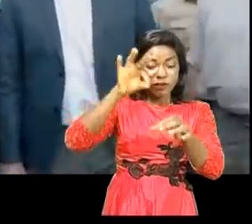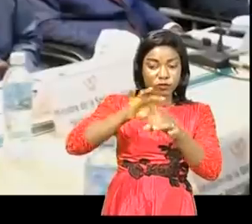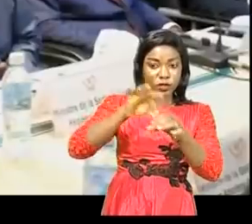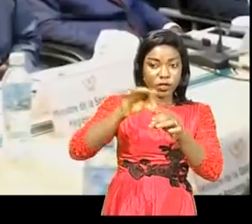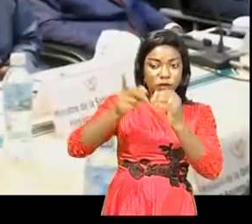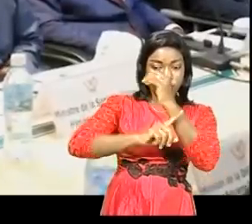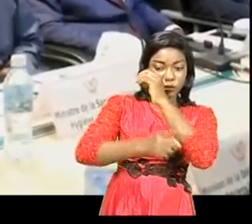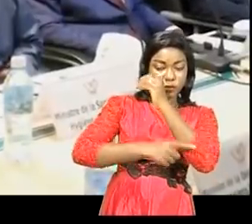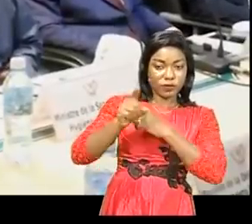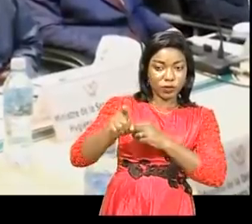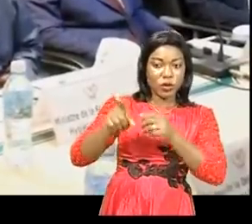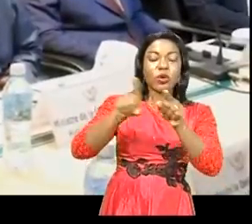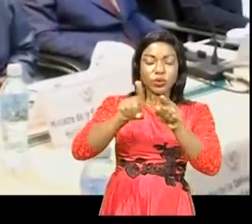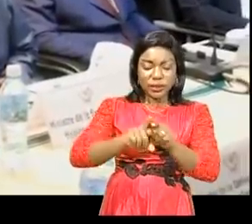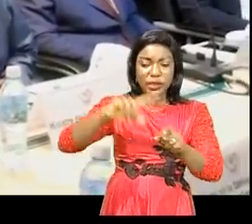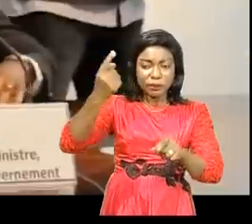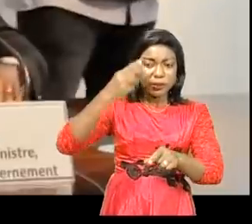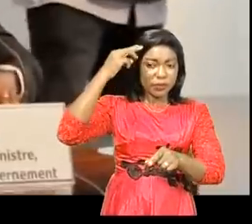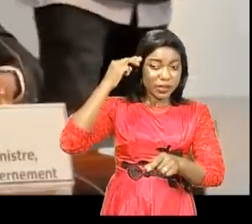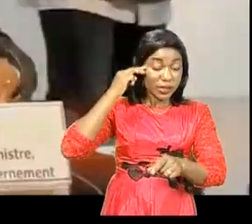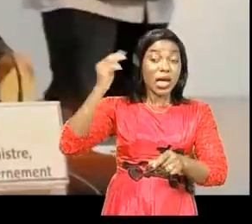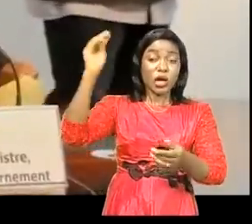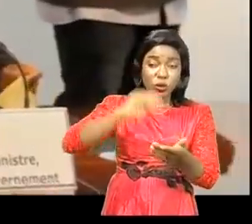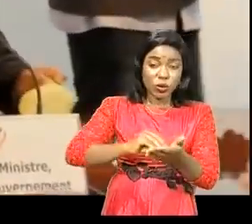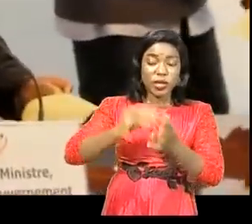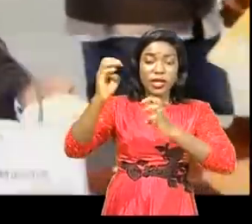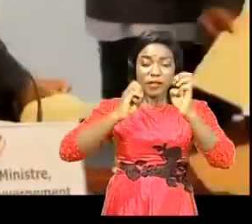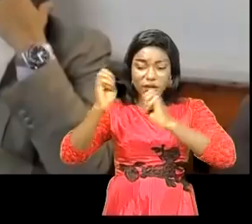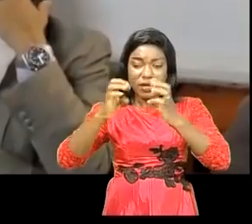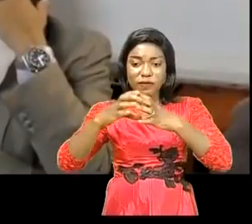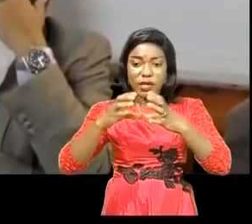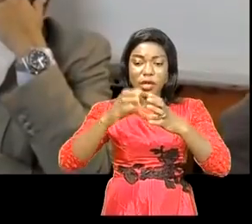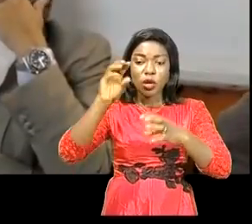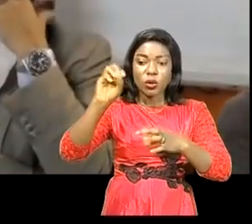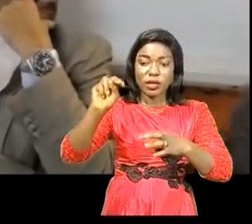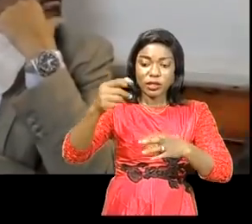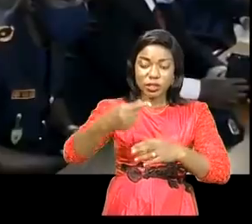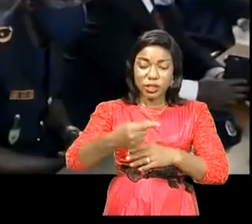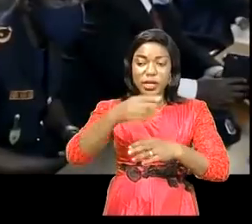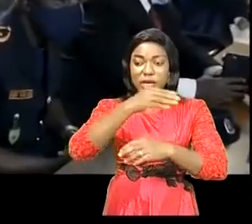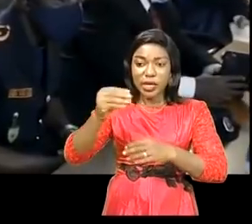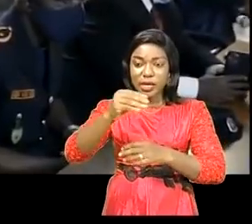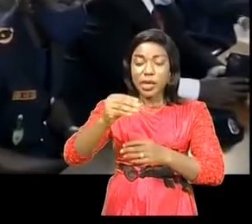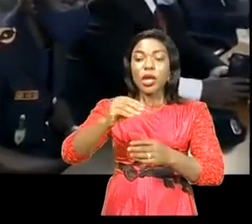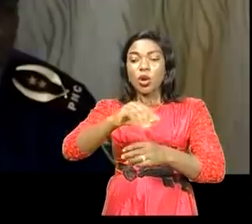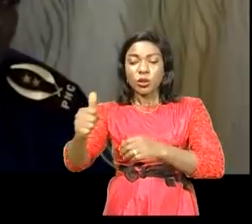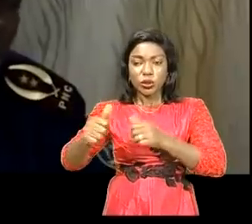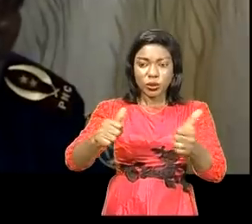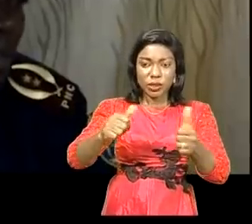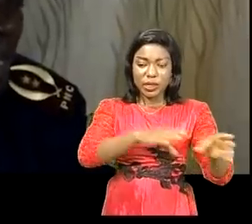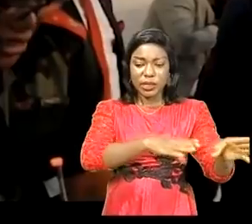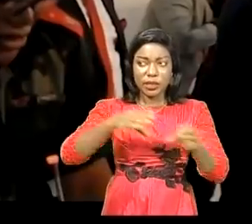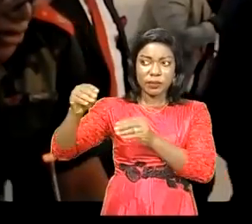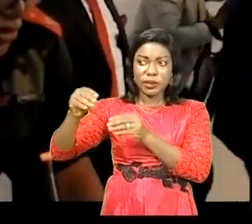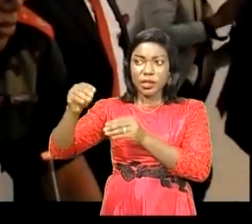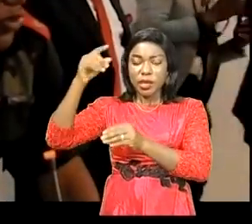gouvernement. Le chef d'exécutif national a par la suite évalué avec les ONG et les humanitaires les besoins des sinistrés et des déplacés